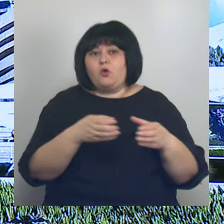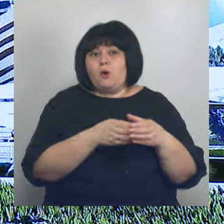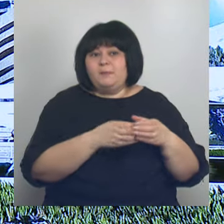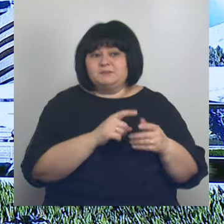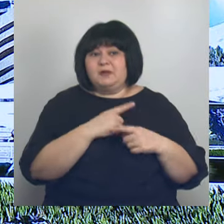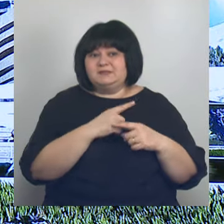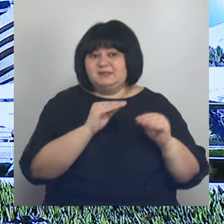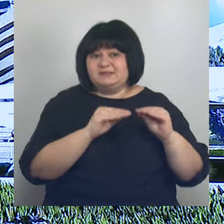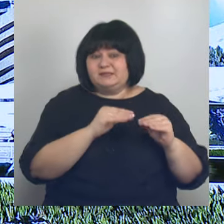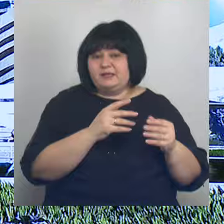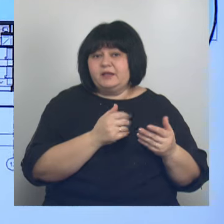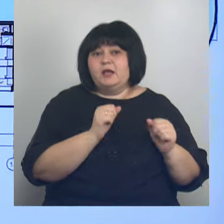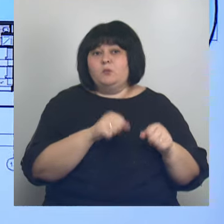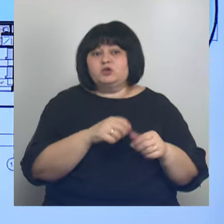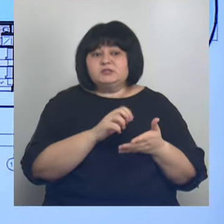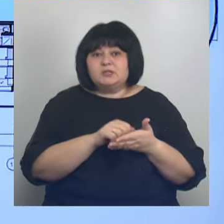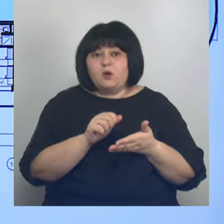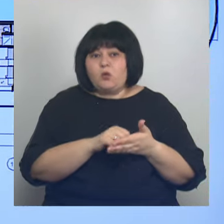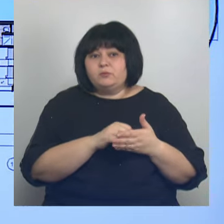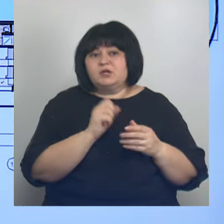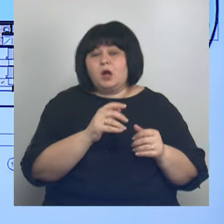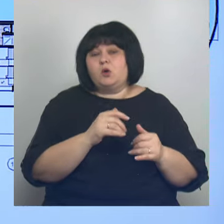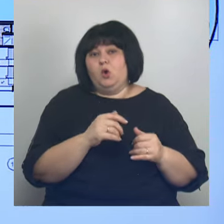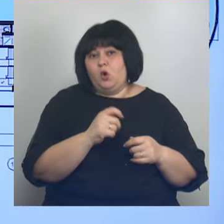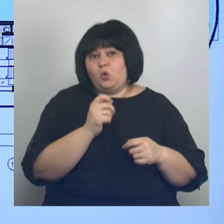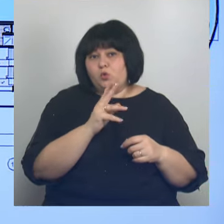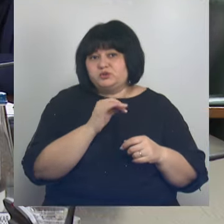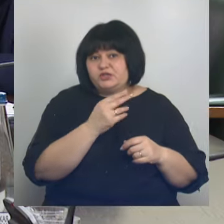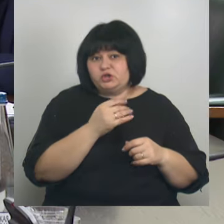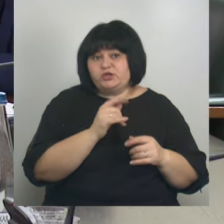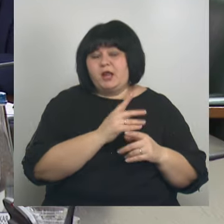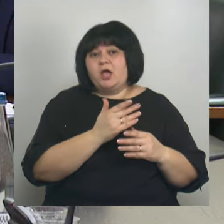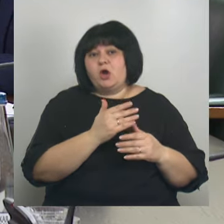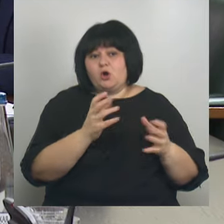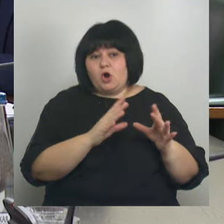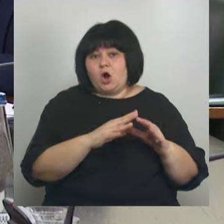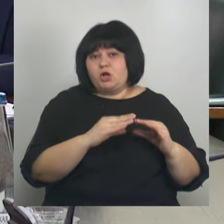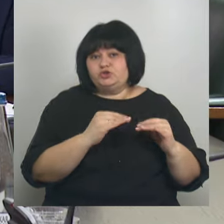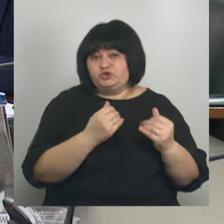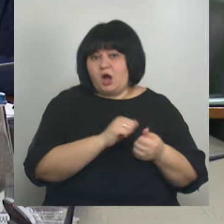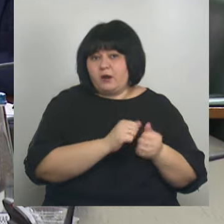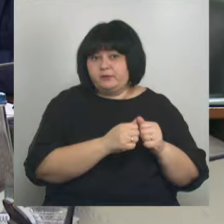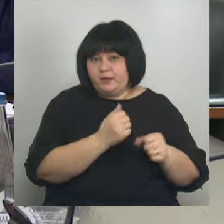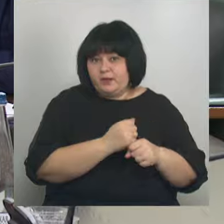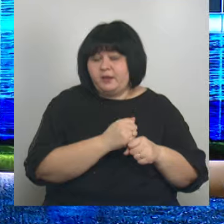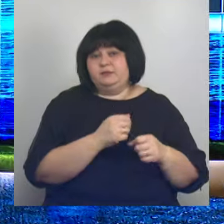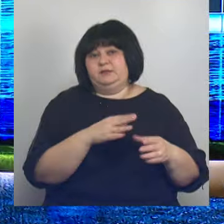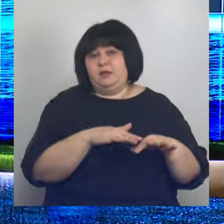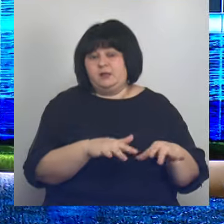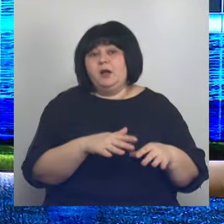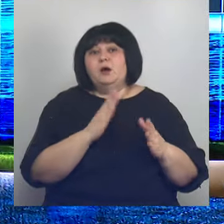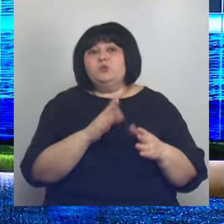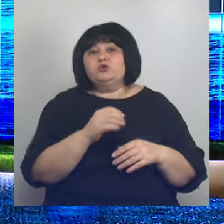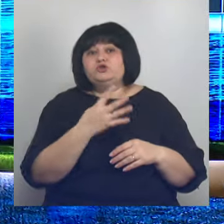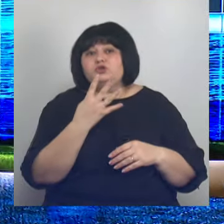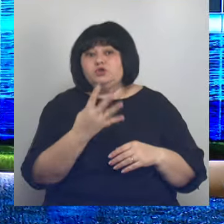где дети смогут знакомиться с ремеслами, например, кузнечным или гончарным делом. Что касается дополнительного жилого блока, он будет состоять из